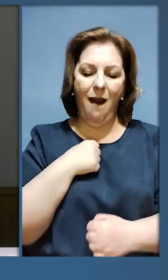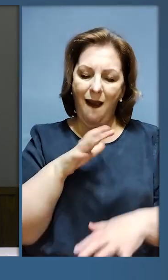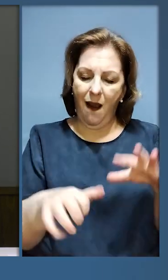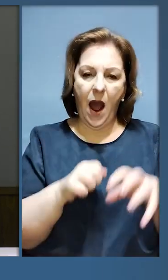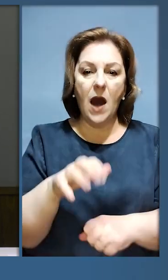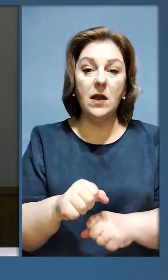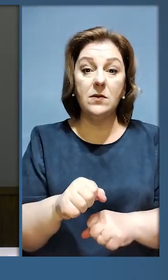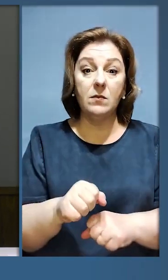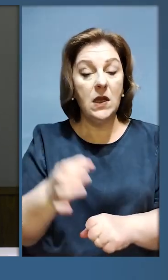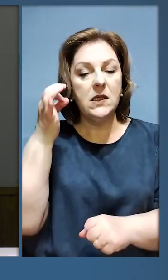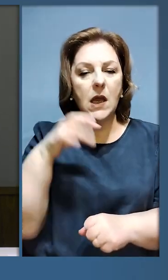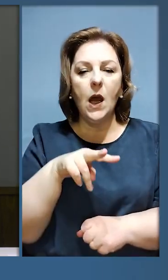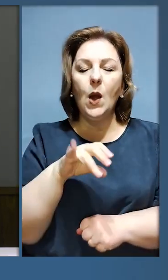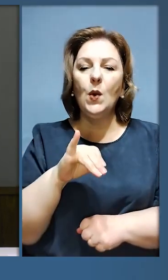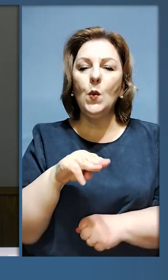агресора.